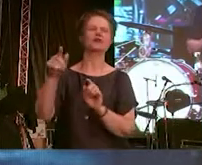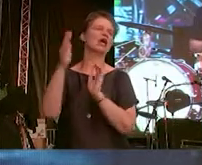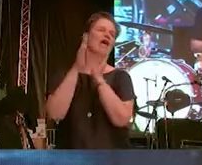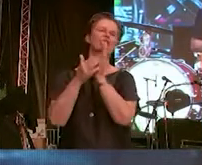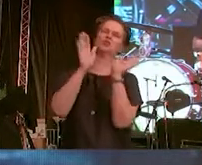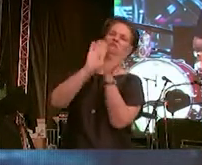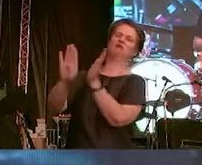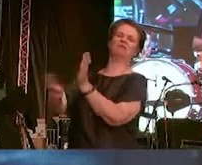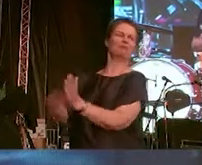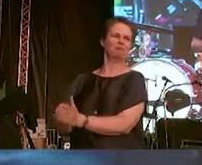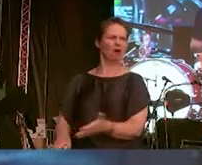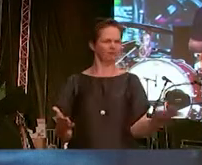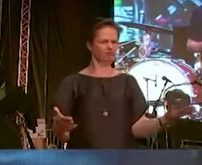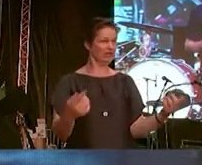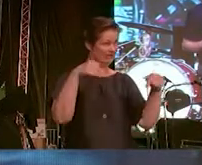Welt.